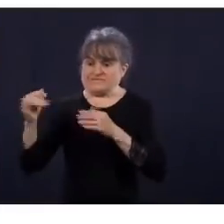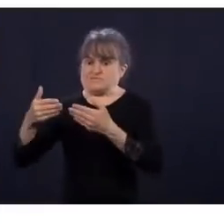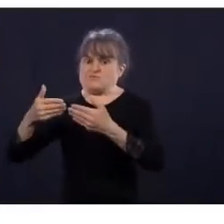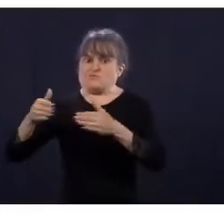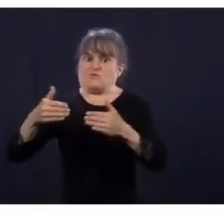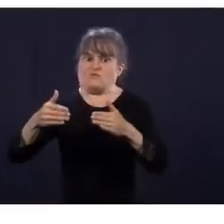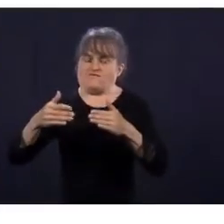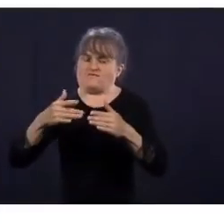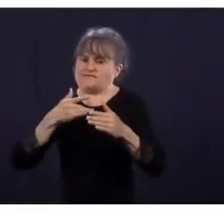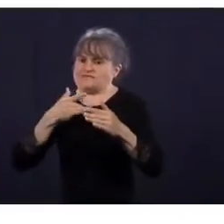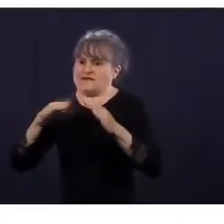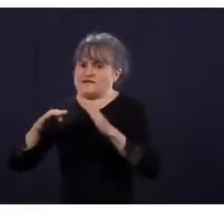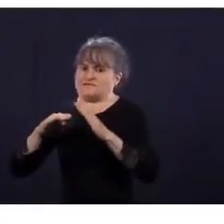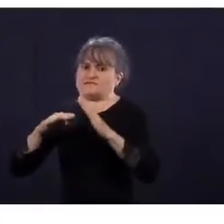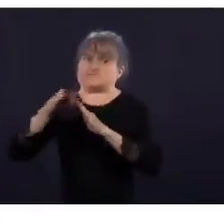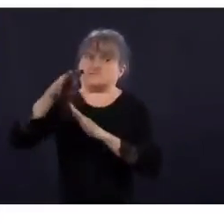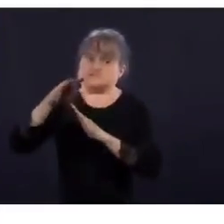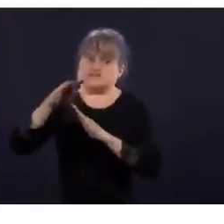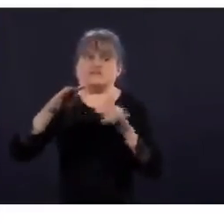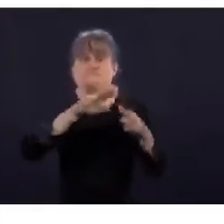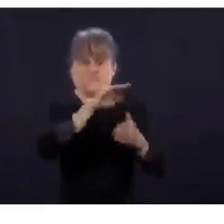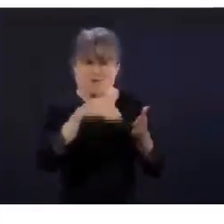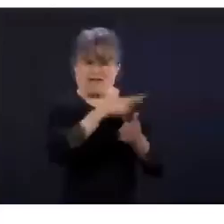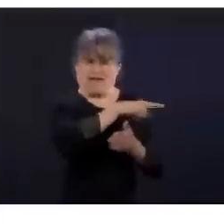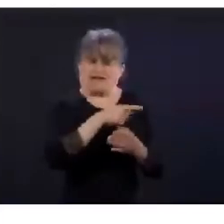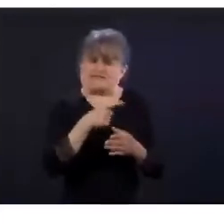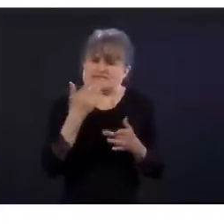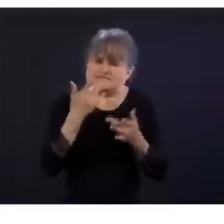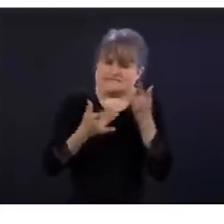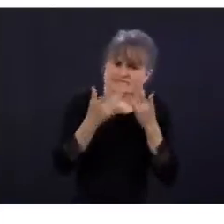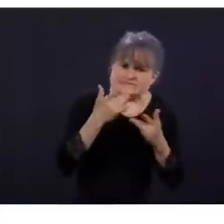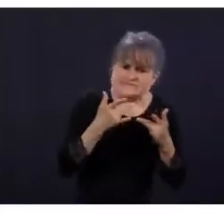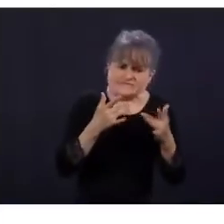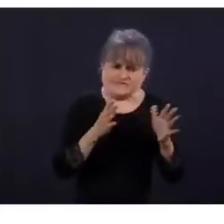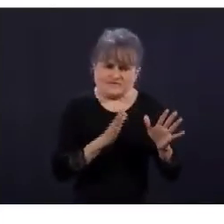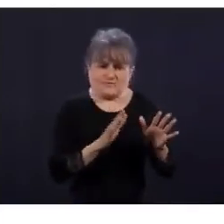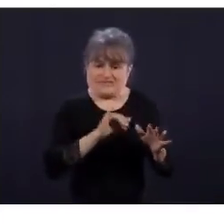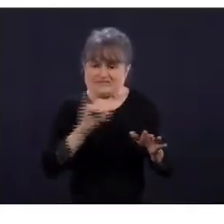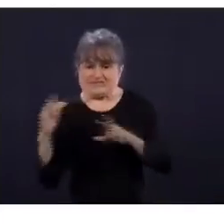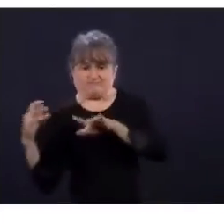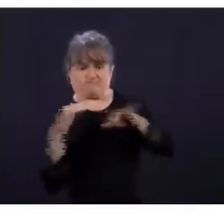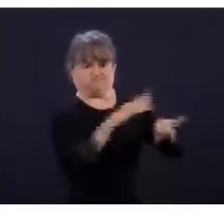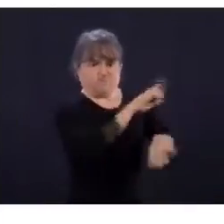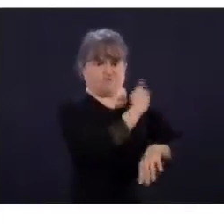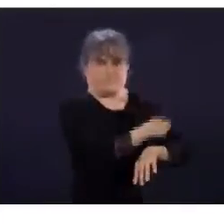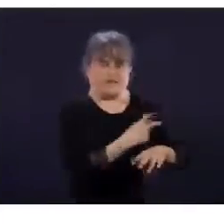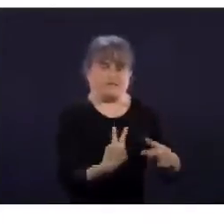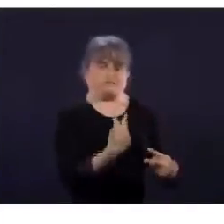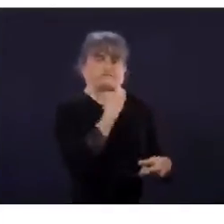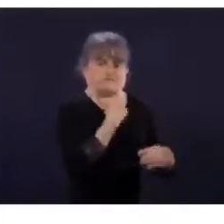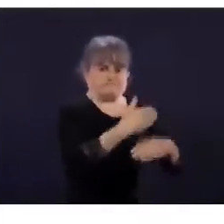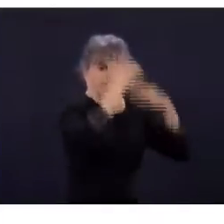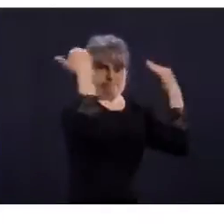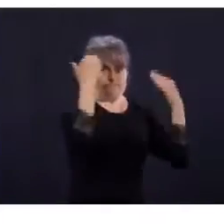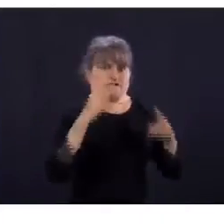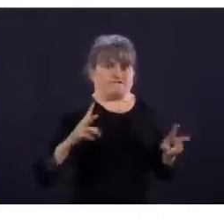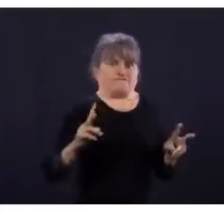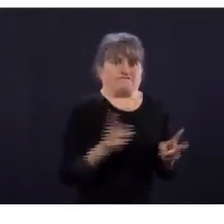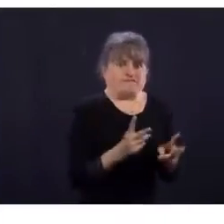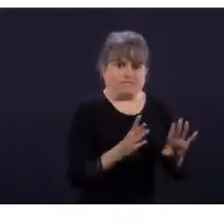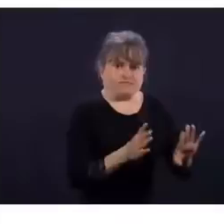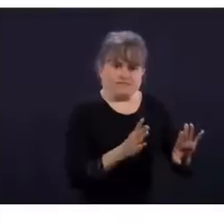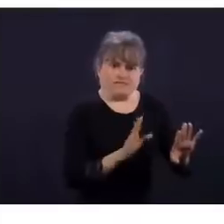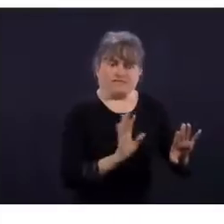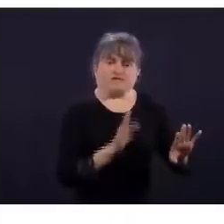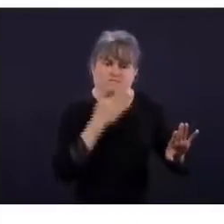retarde pour l'instant le déconfinement parce que la marge, pour nous, n'est pas assez grande. Mais la situation est stable, puis il y a des lits